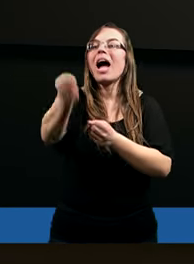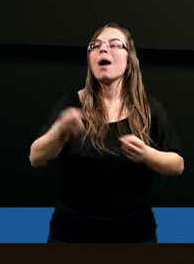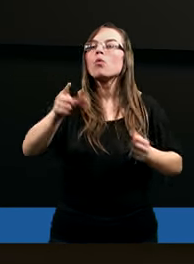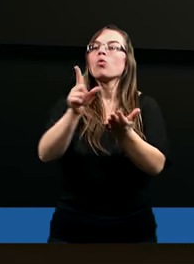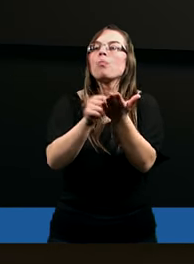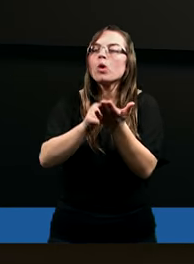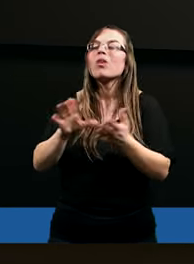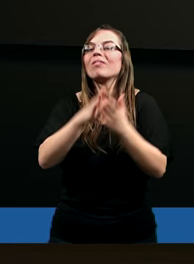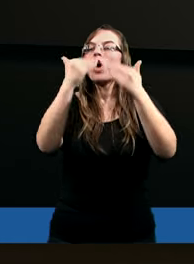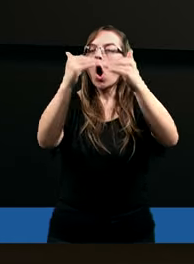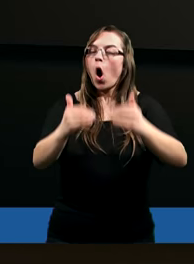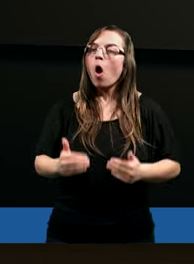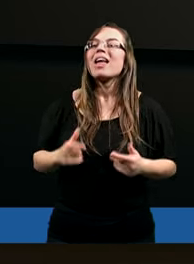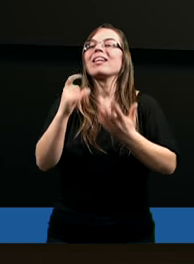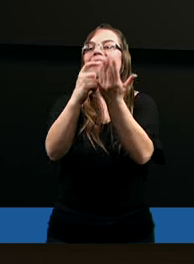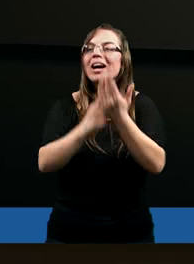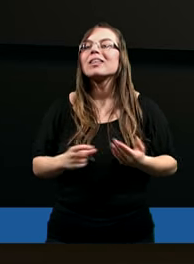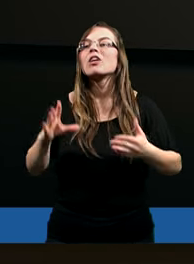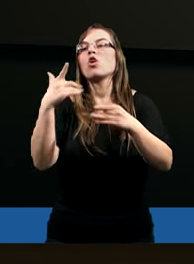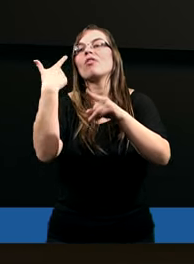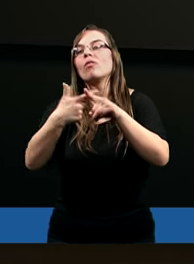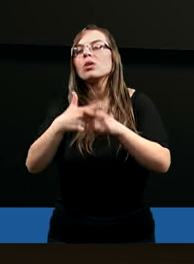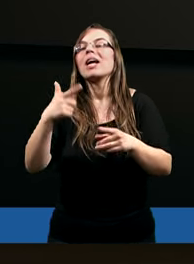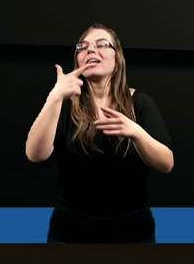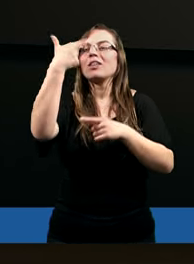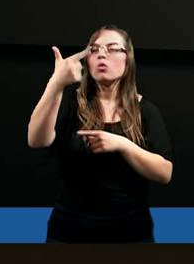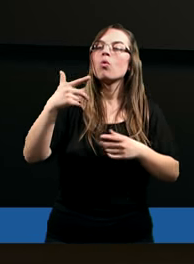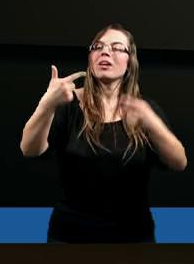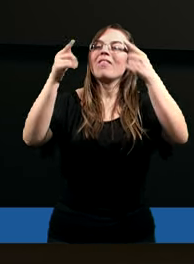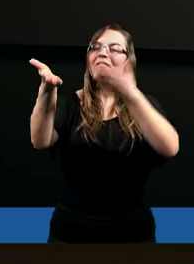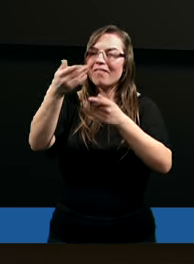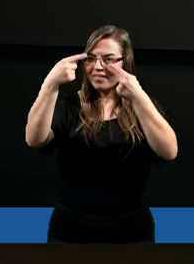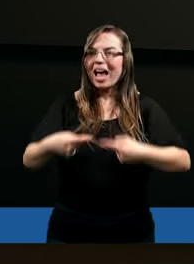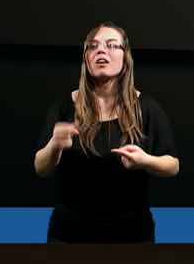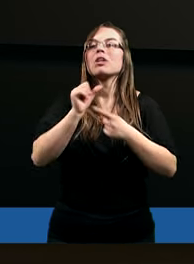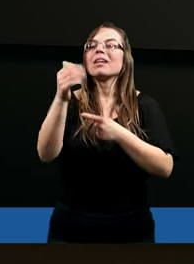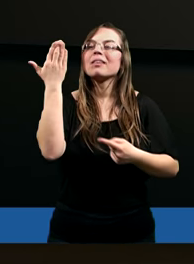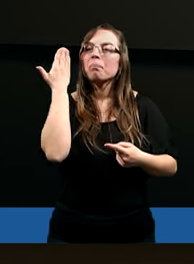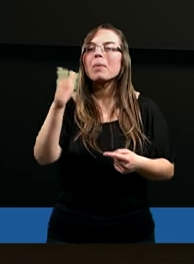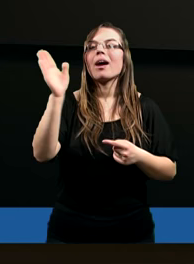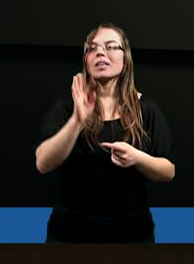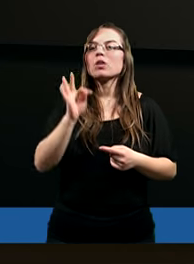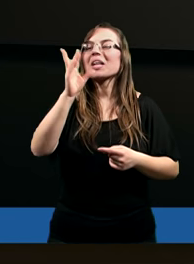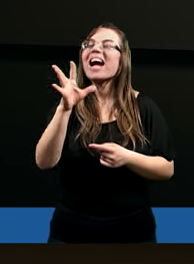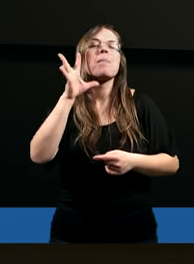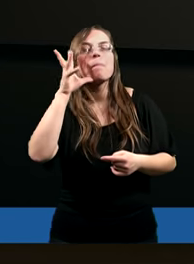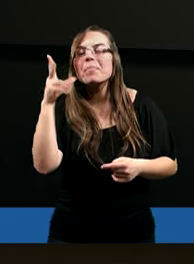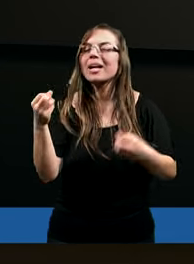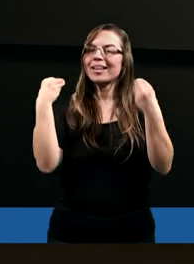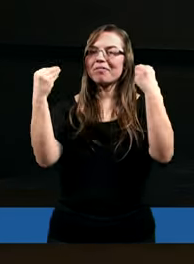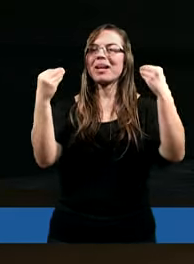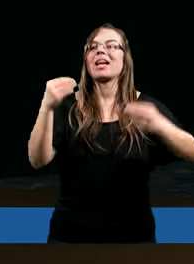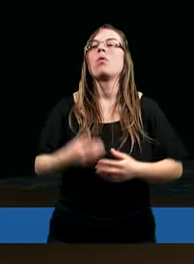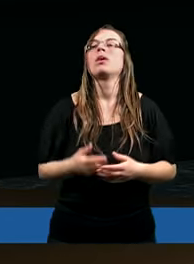Piotr w kolejnych wersach. W dwudziesty drugi wiersz jest taki bardzo piękny.